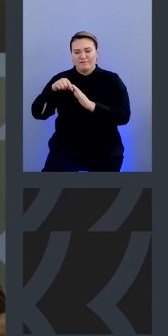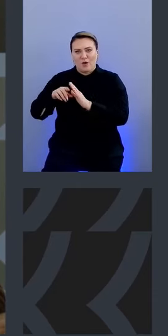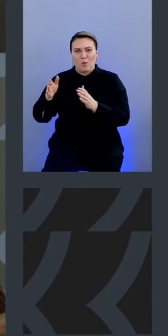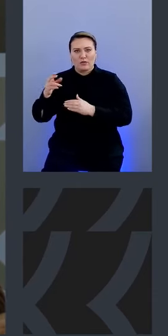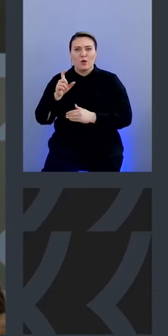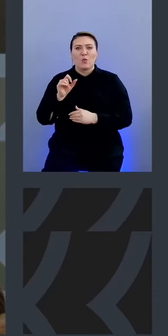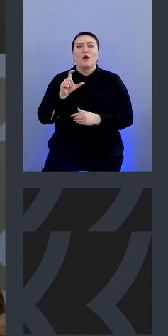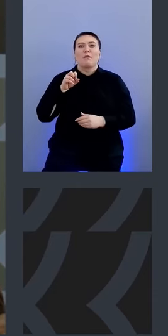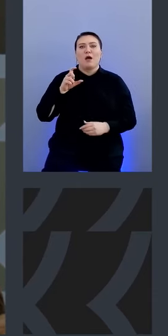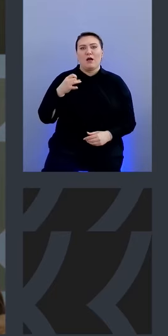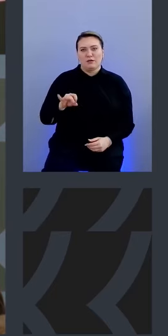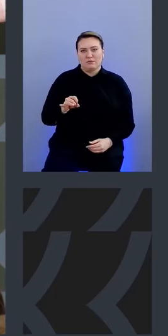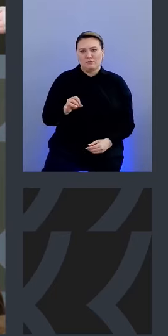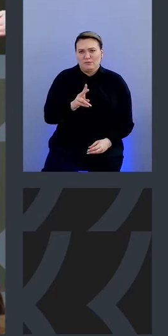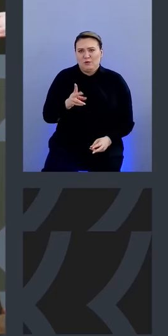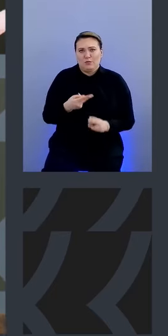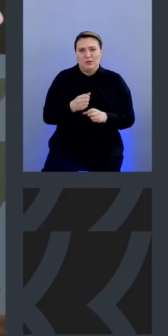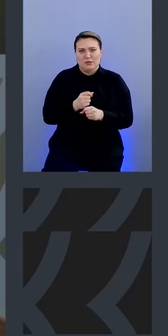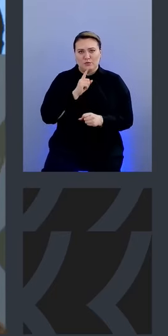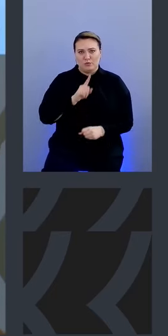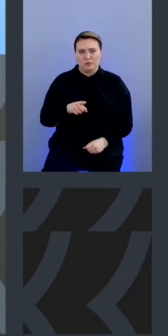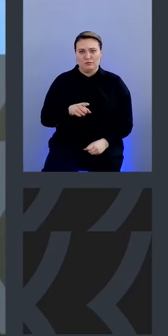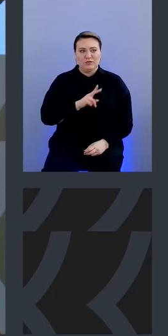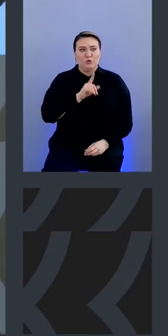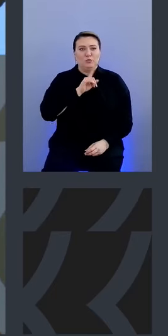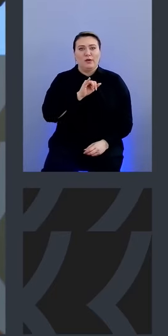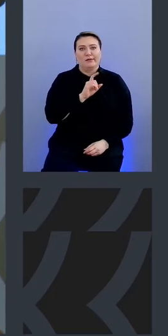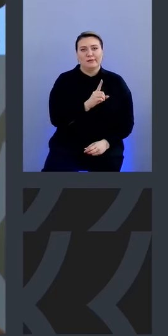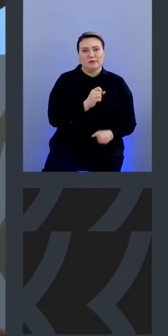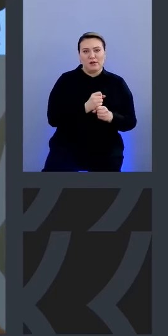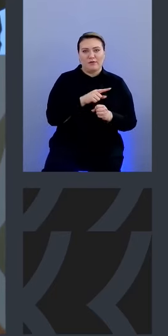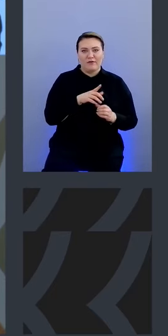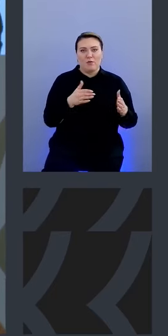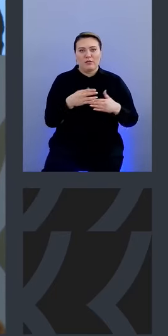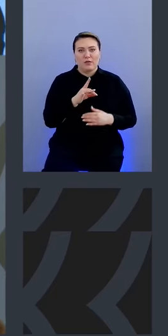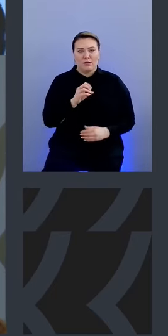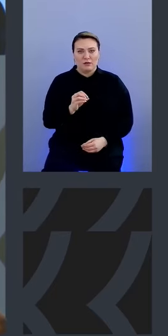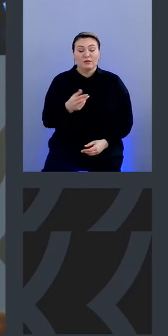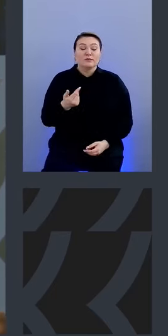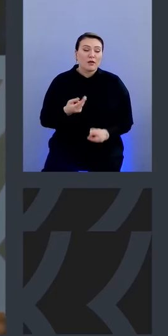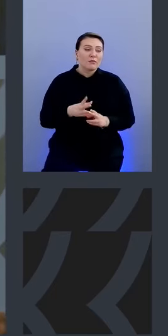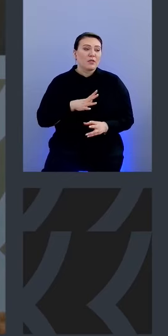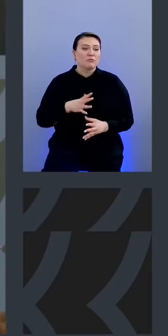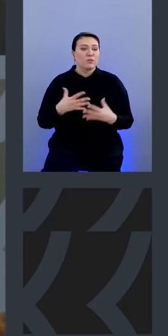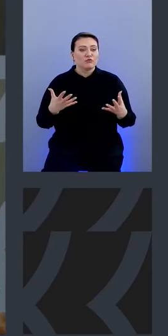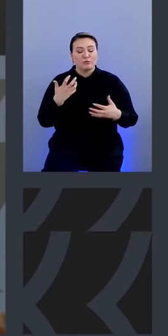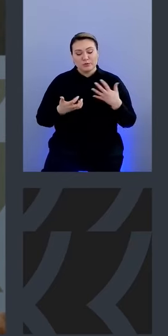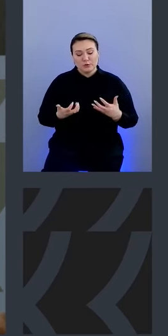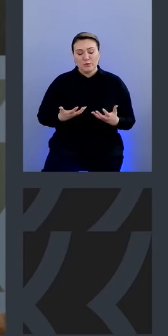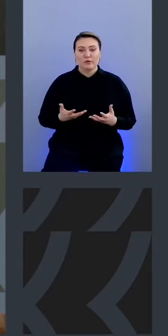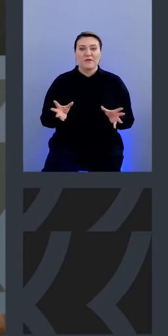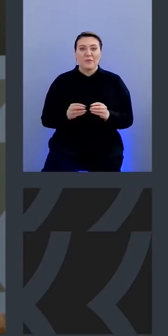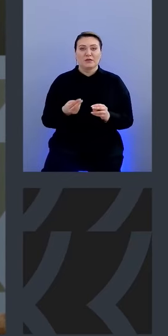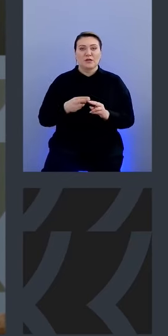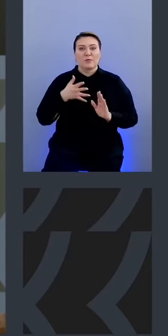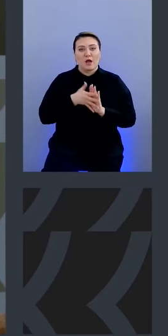вот никто не будет там айди делать в контейнере то если да это была большая поработка вместе там с